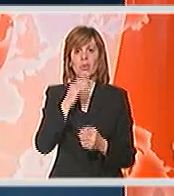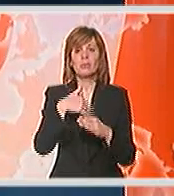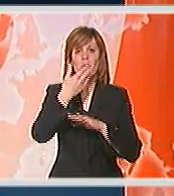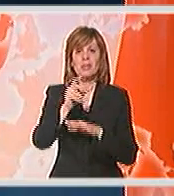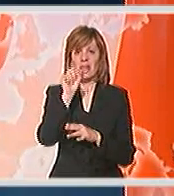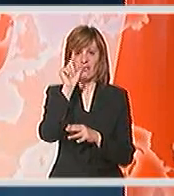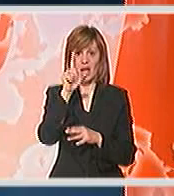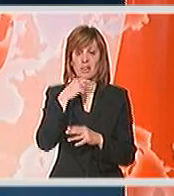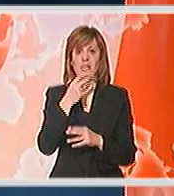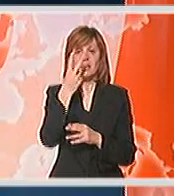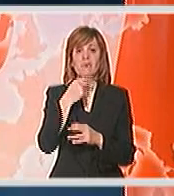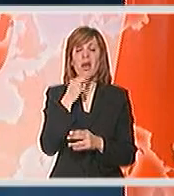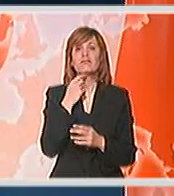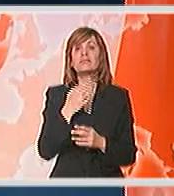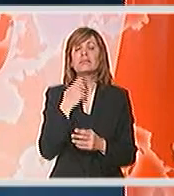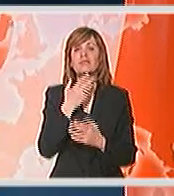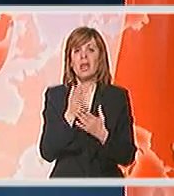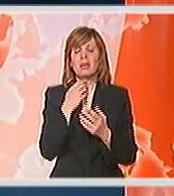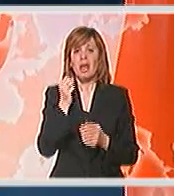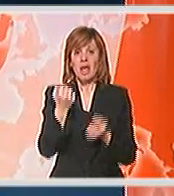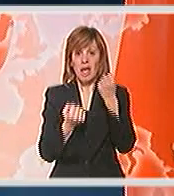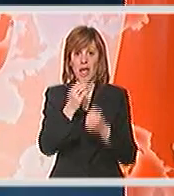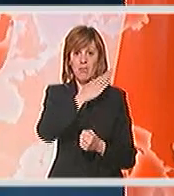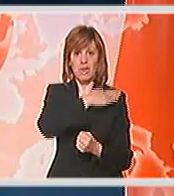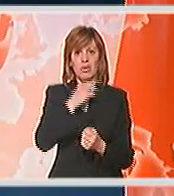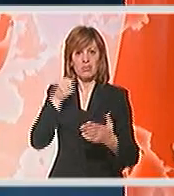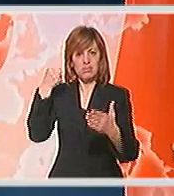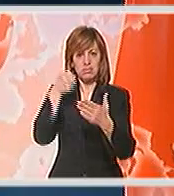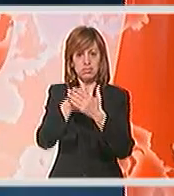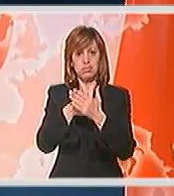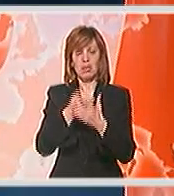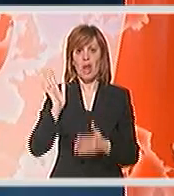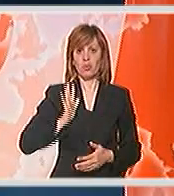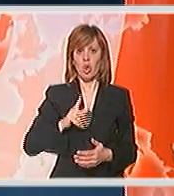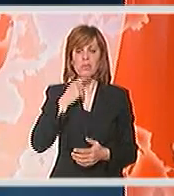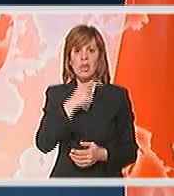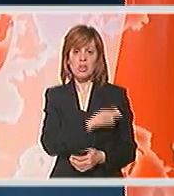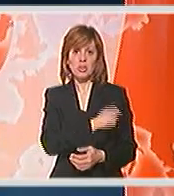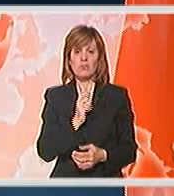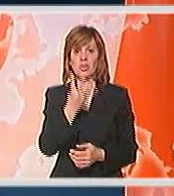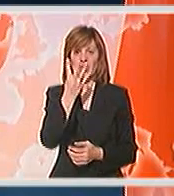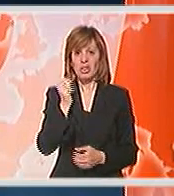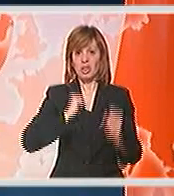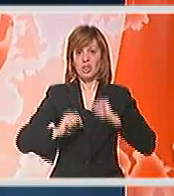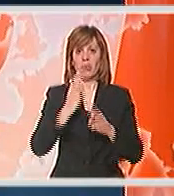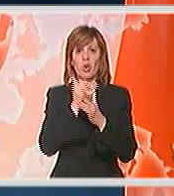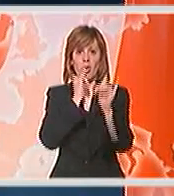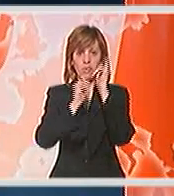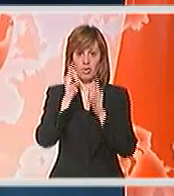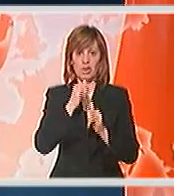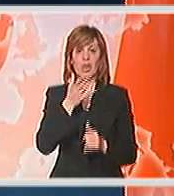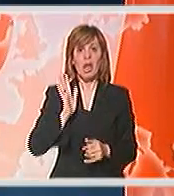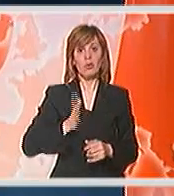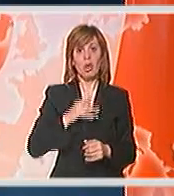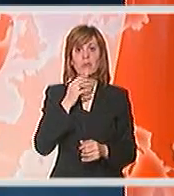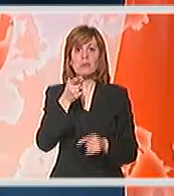ponoći. Dva kamiona kretala su se u koloniji, a na njih je na leta autobus, navode policija. Četiri žrtve bili su putnice autobusa,